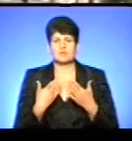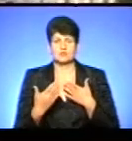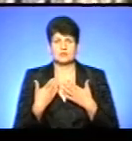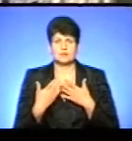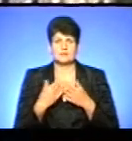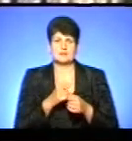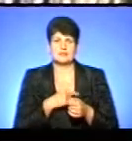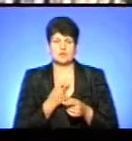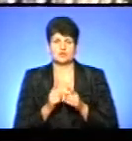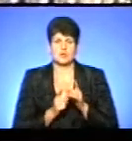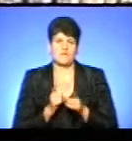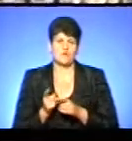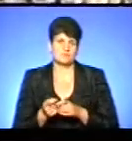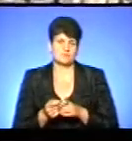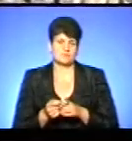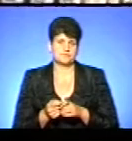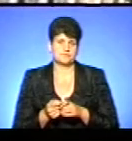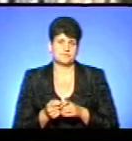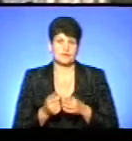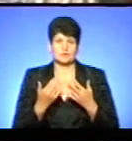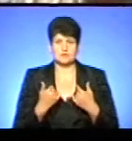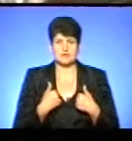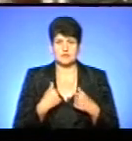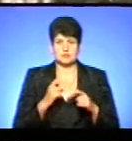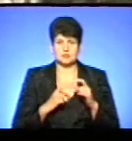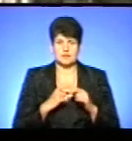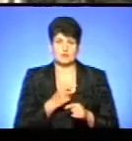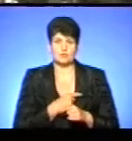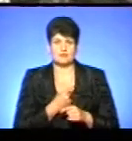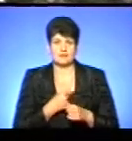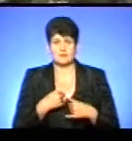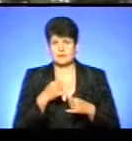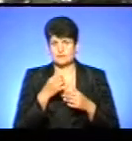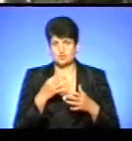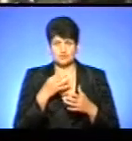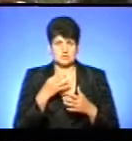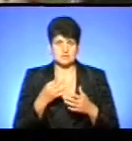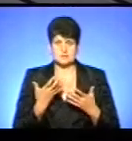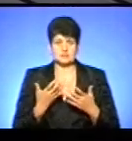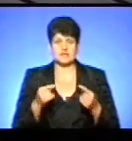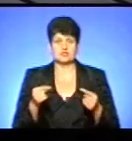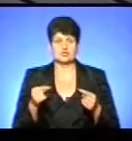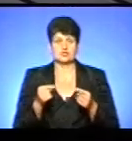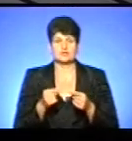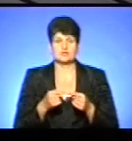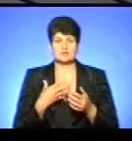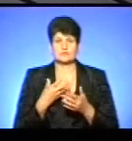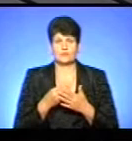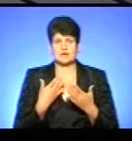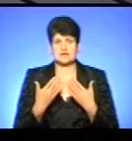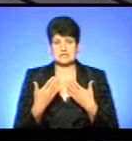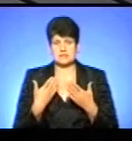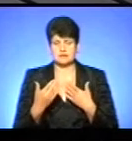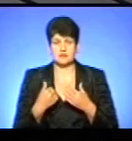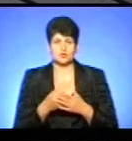медичної реформи? Ну, оскільки я є студентом-медиком, і я не можу зараз виразити чітко своє ставлення